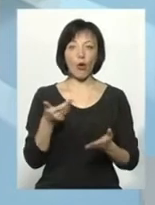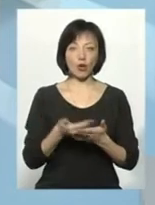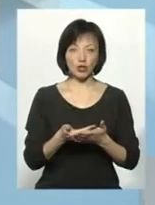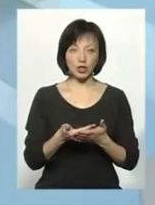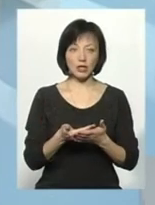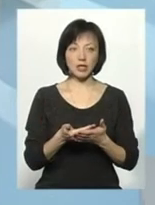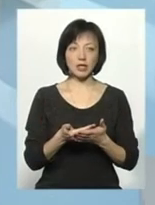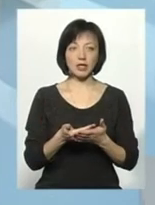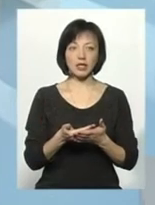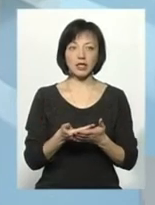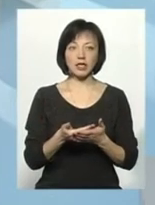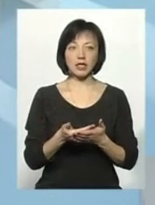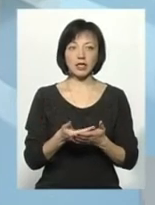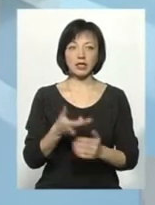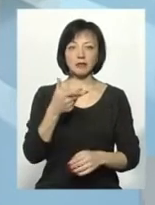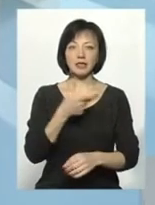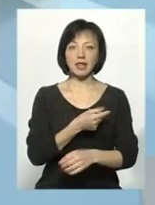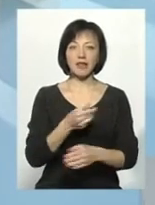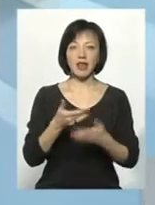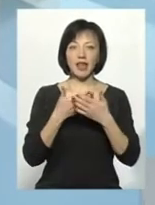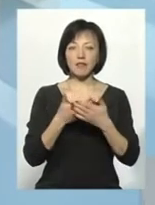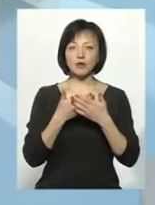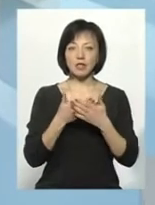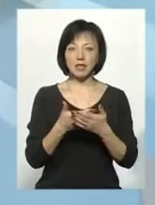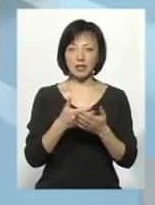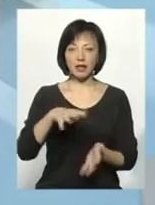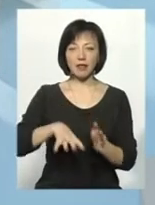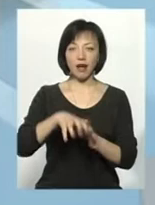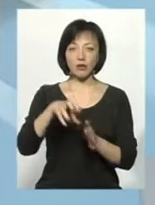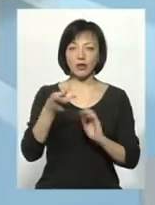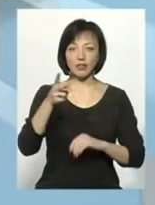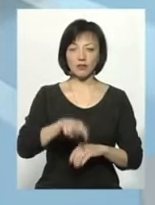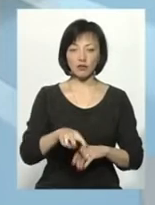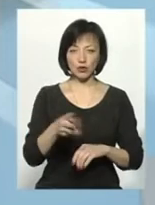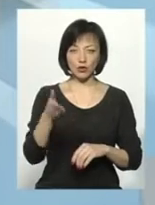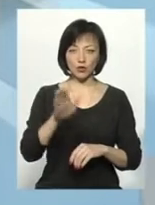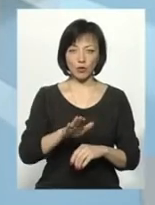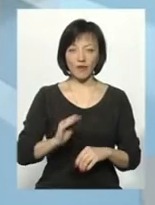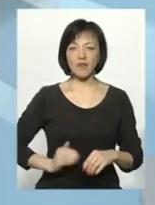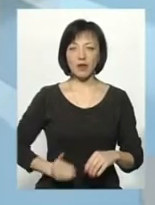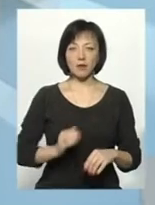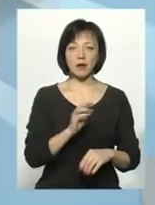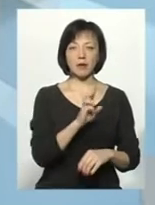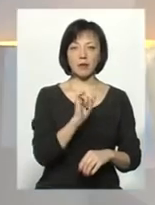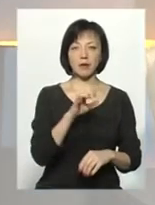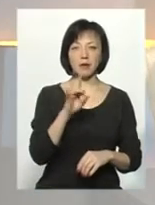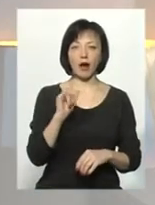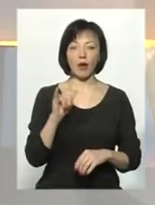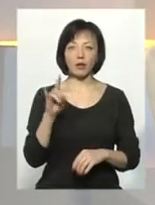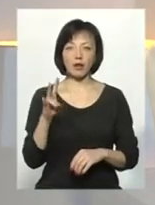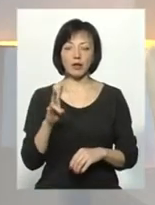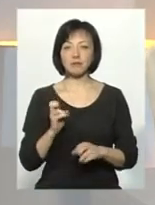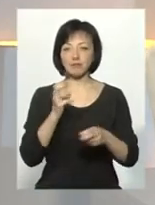Отже, шприцевий інфузійний насос, дві штуки, перфузор Компакт фірми Бі Браун. Пані Наталію, нас